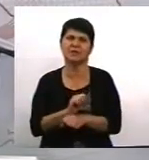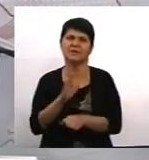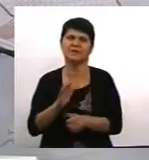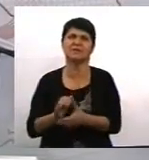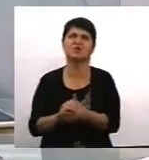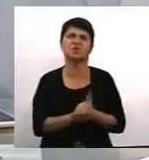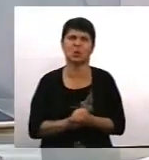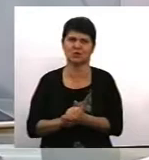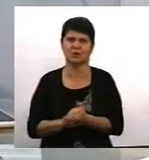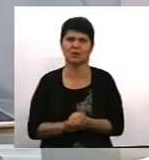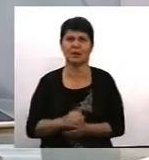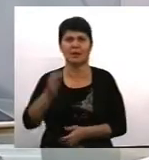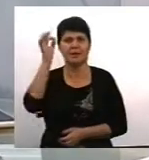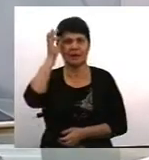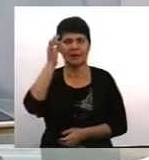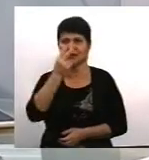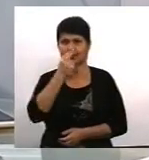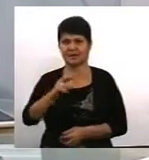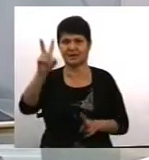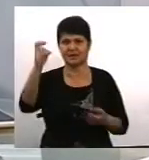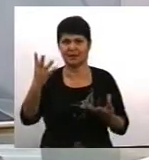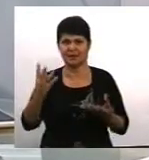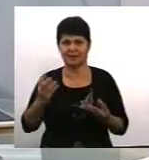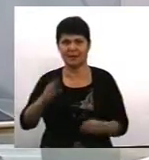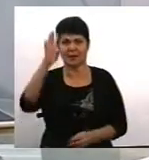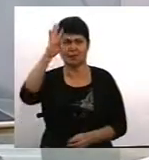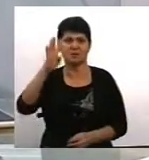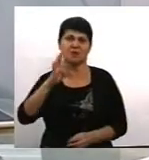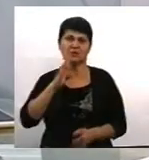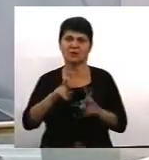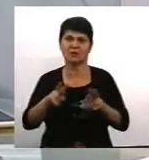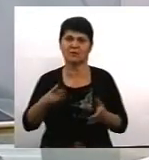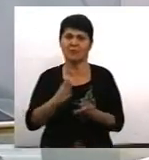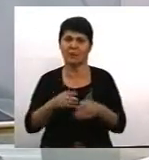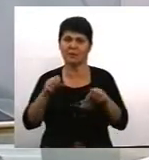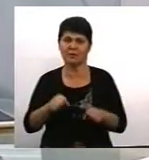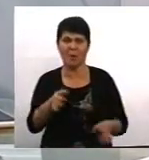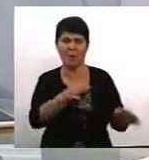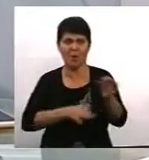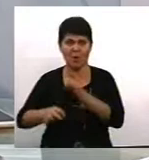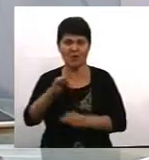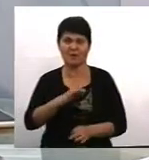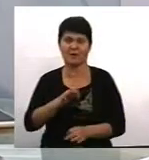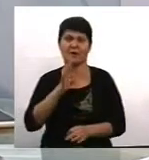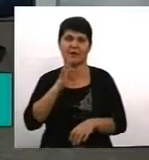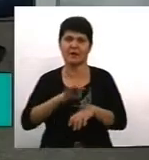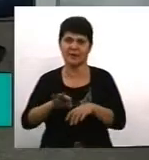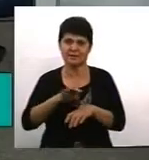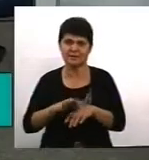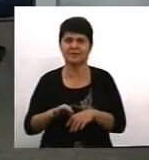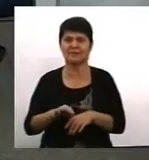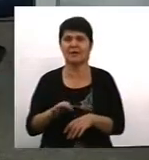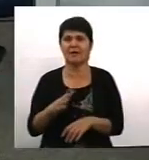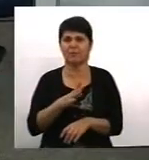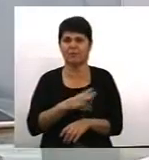Нагадую, ви дивилися тему дня гендерно обумовлене насильство ми обговорювали сьогодні. В гостях у мене була Світлана Дубина,